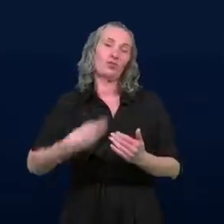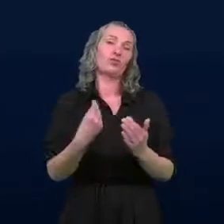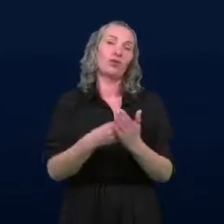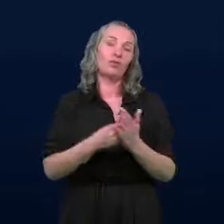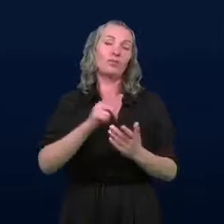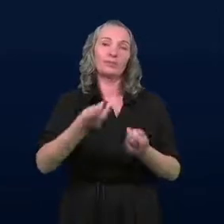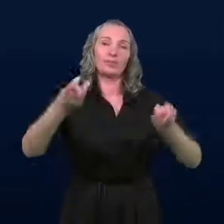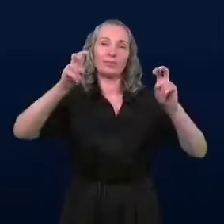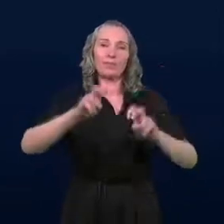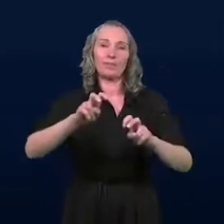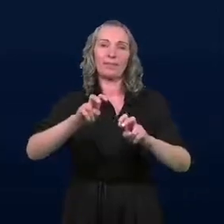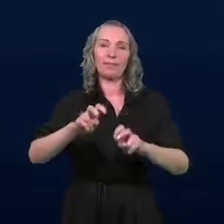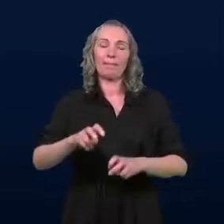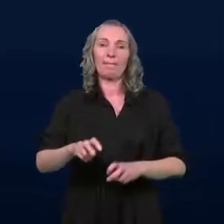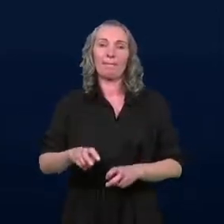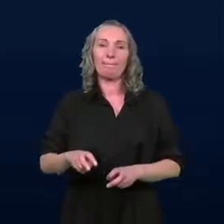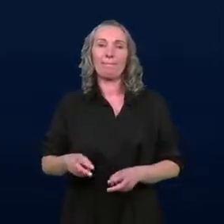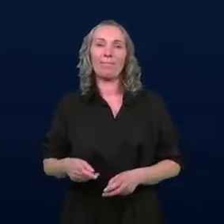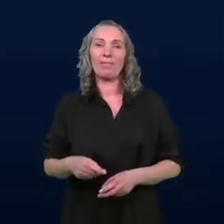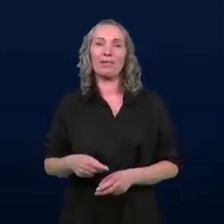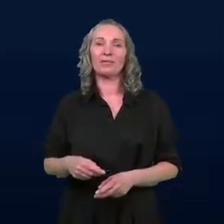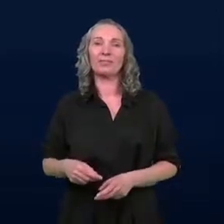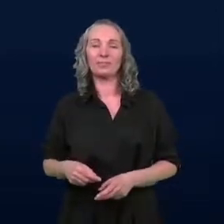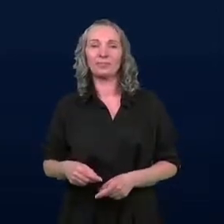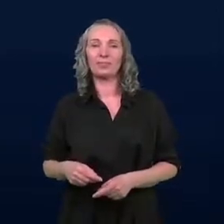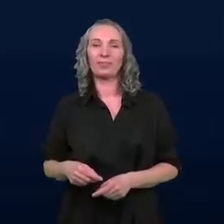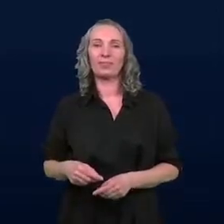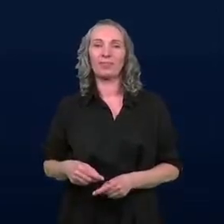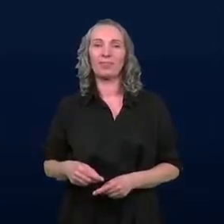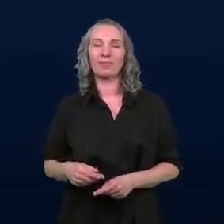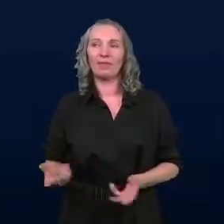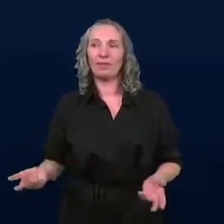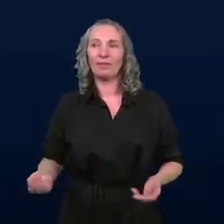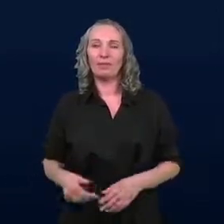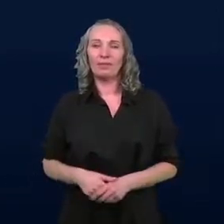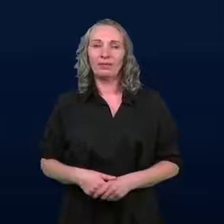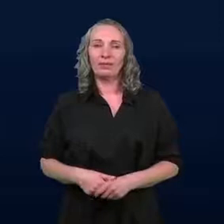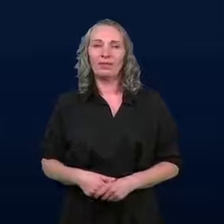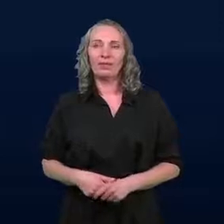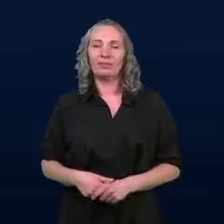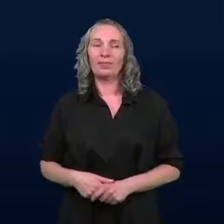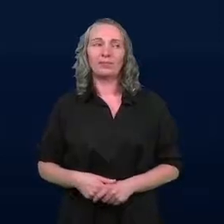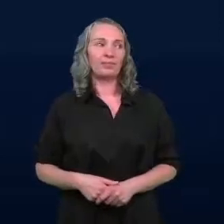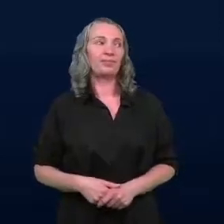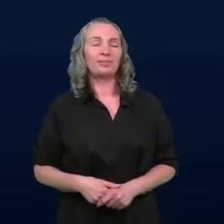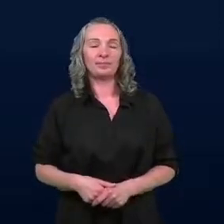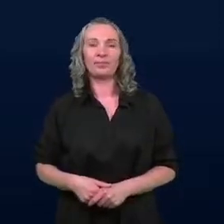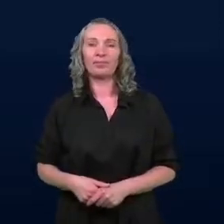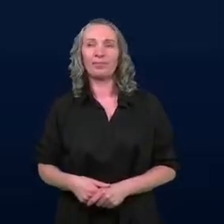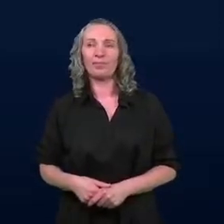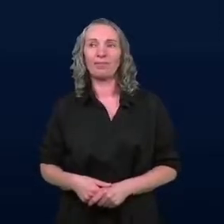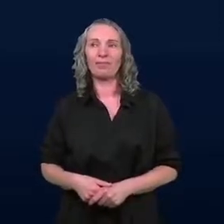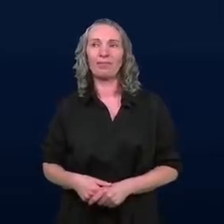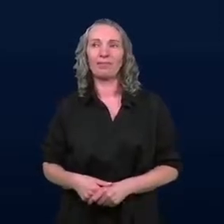interaktywne Centrum Fajansu, które myślę, że będzie swego rodzaju wizytówką naszego miasta i powstaje właśnie w tym